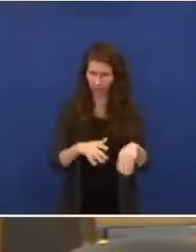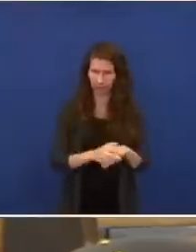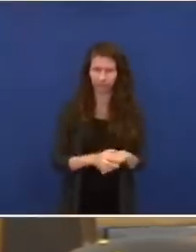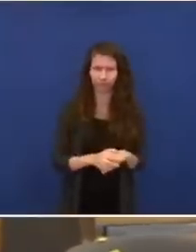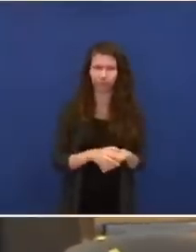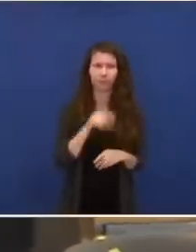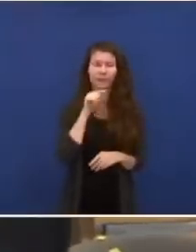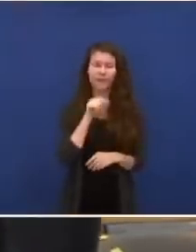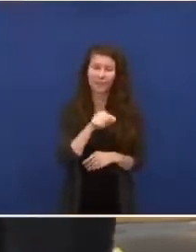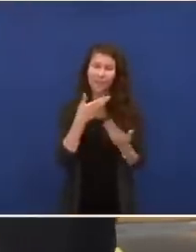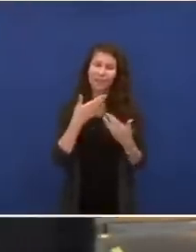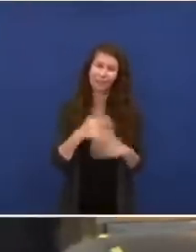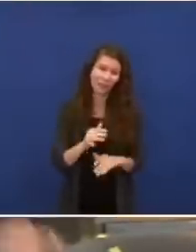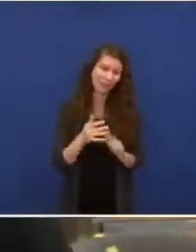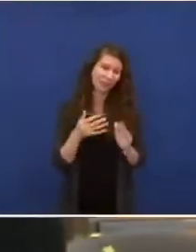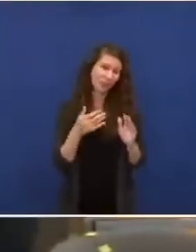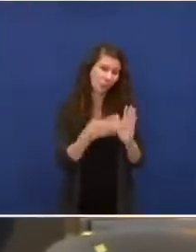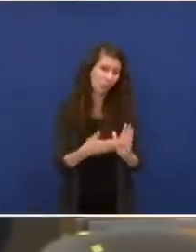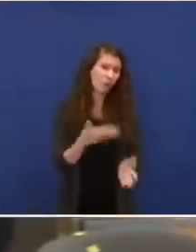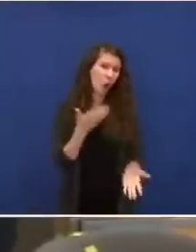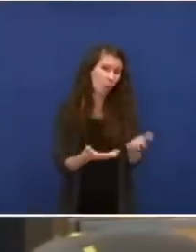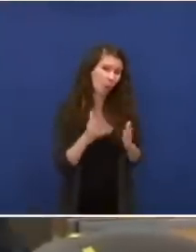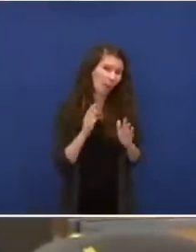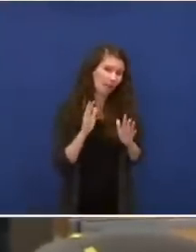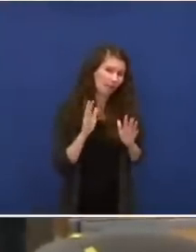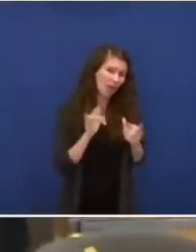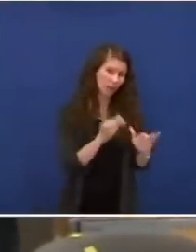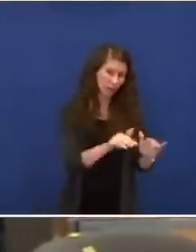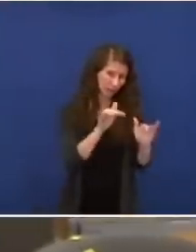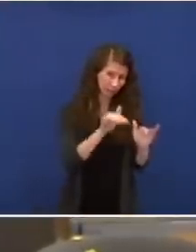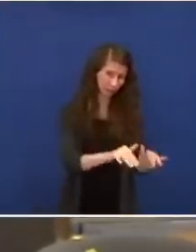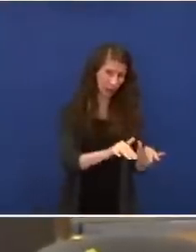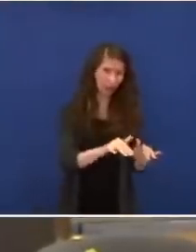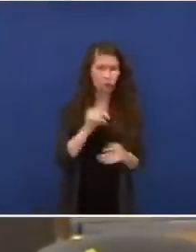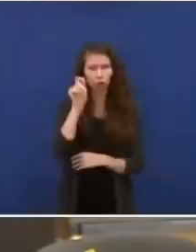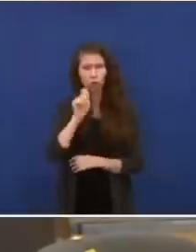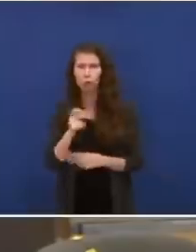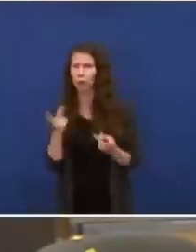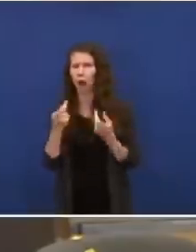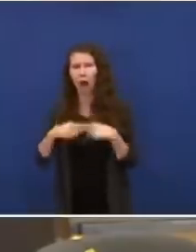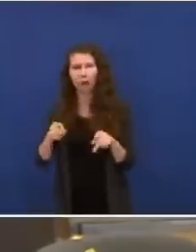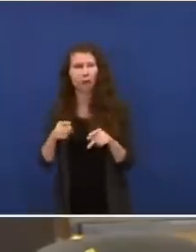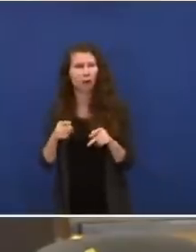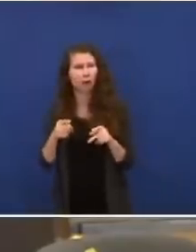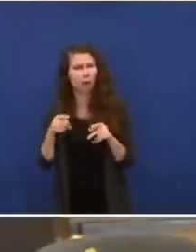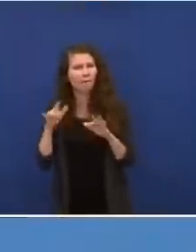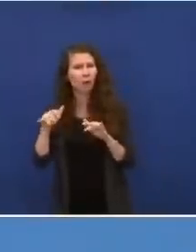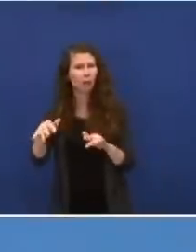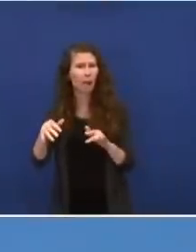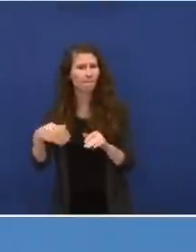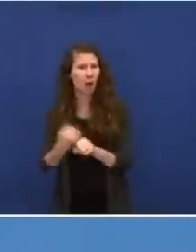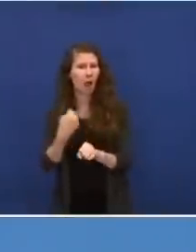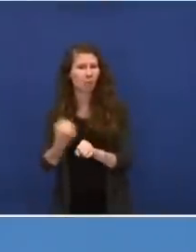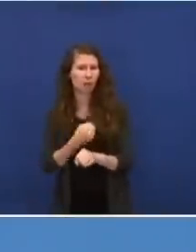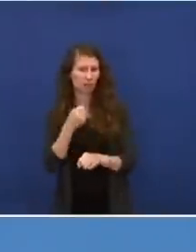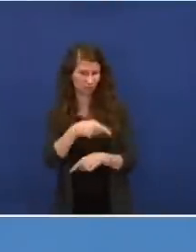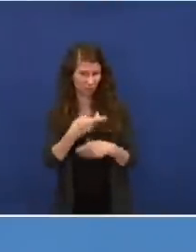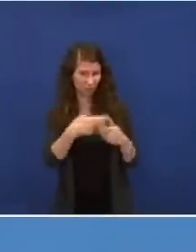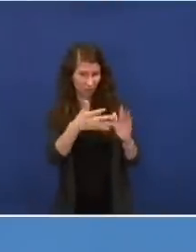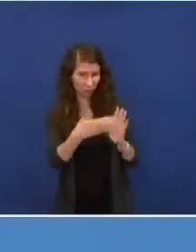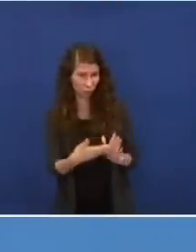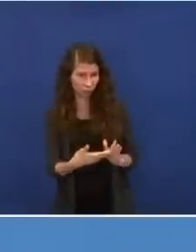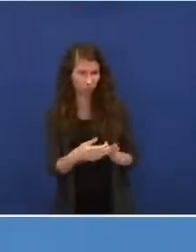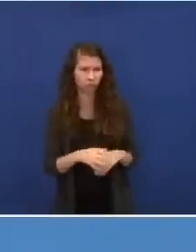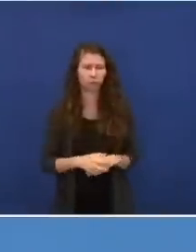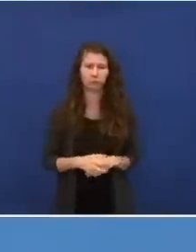auf ihre Wirksamkeit hin mit Studien oder anderen Arbeiten untersucht wurden. Danke. Also da